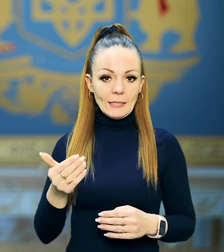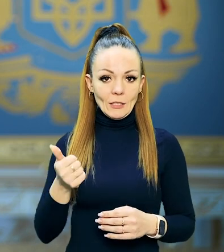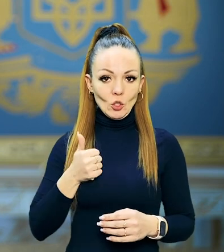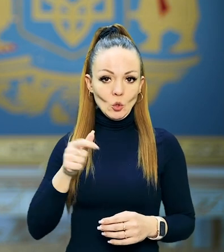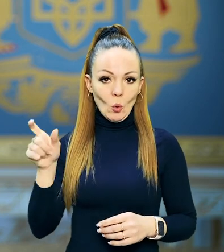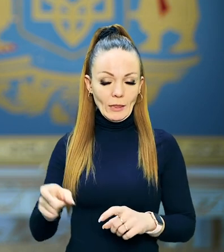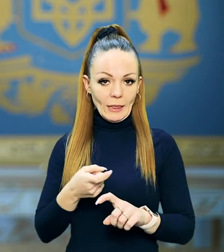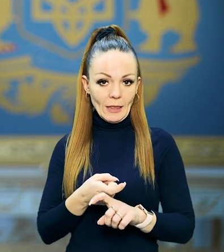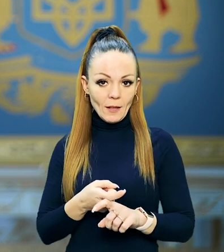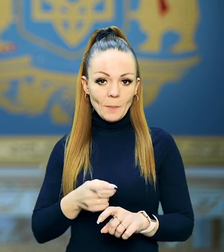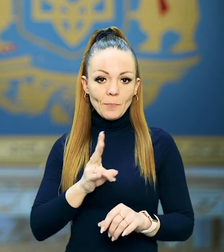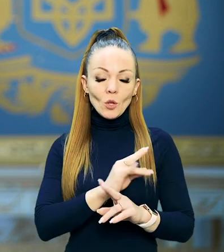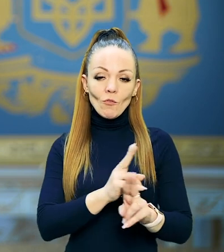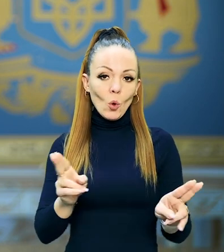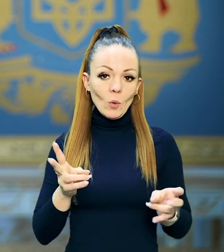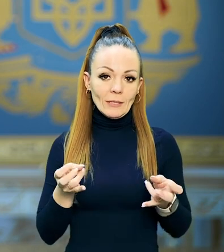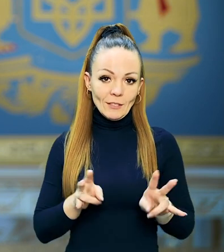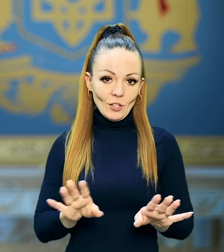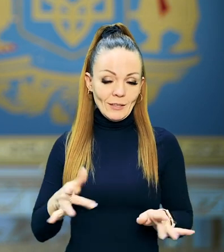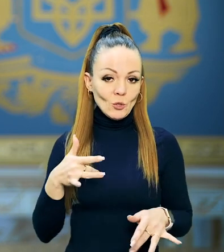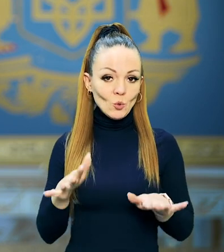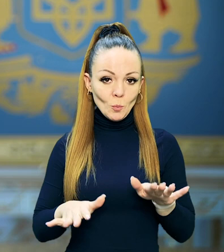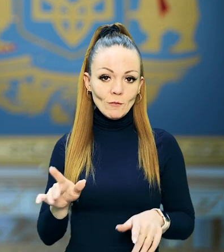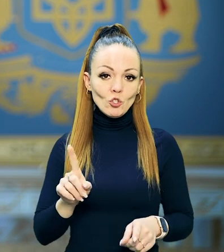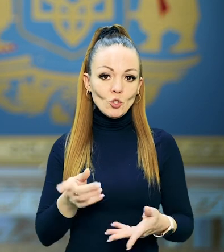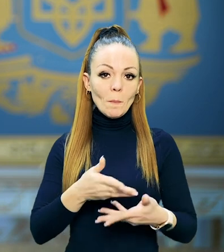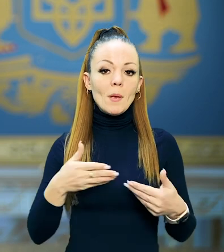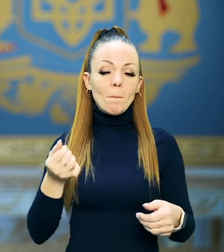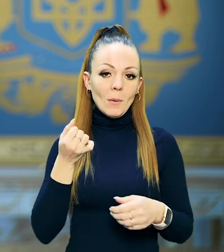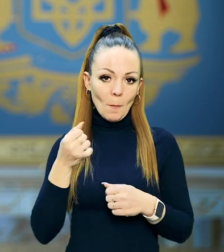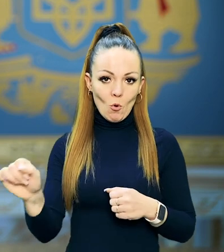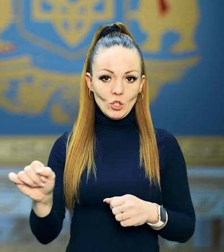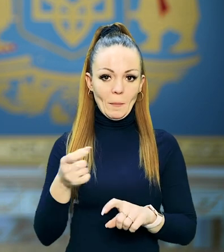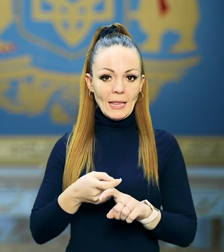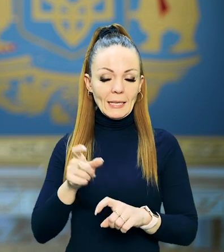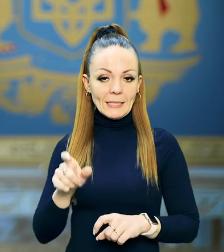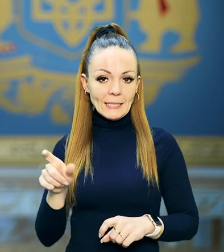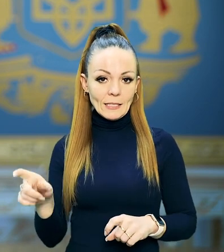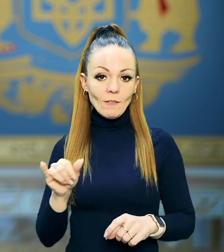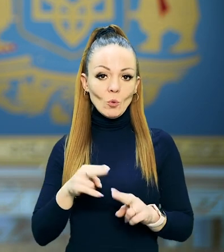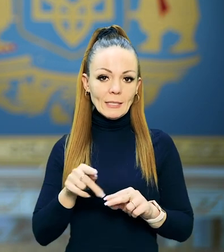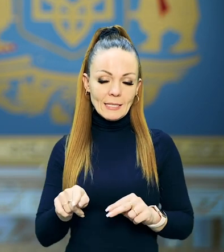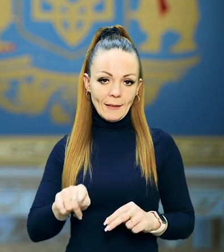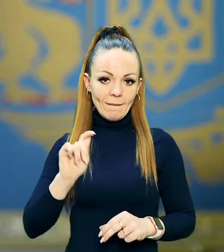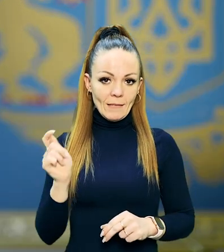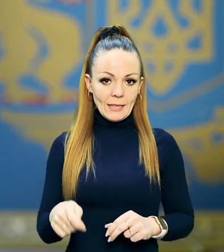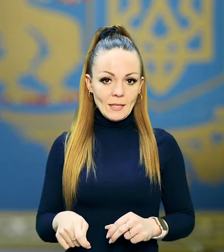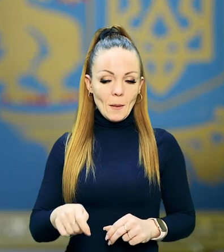Вермахту, ні в кого не залишилось сумнівів, що ми переможемо нацистів у цій війні.